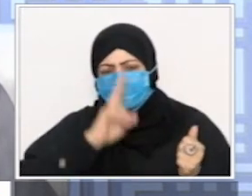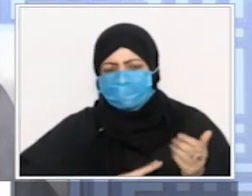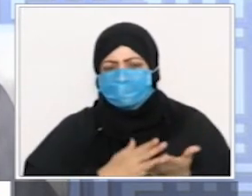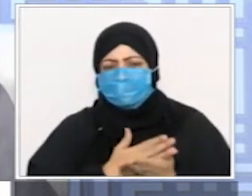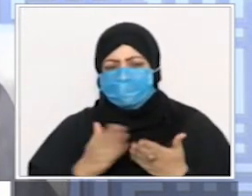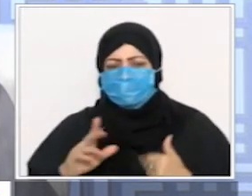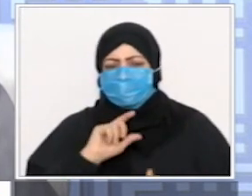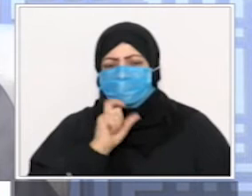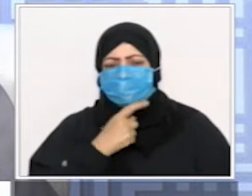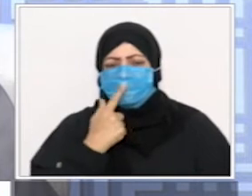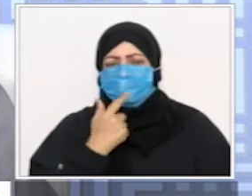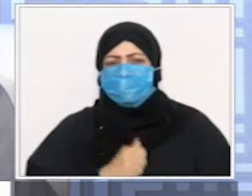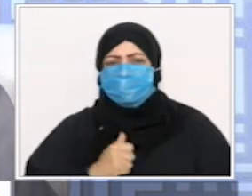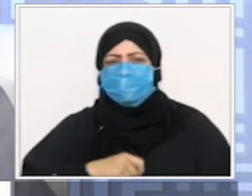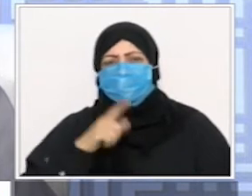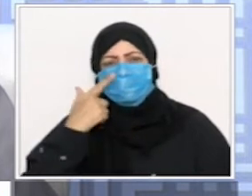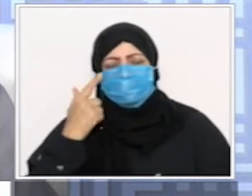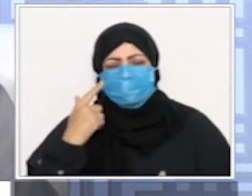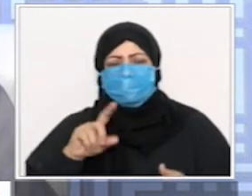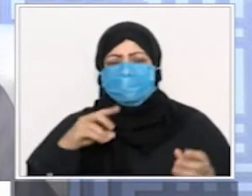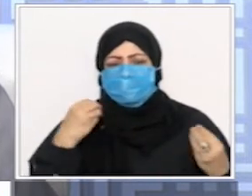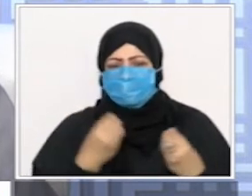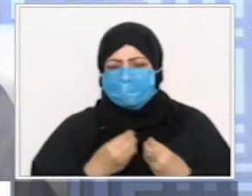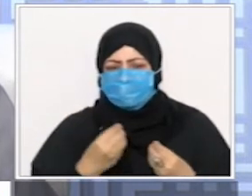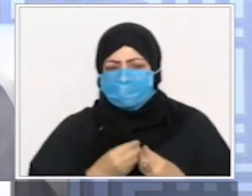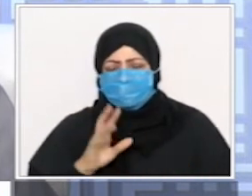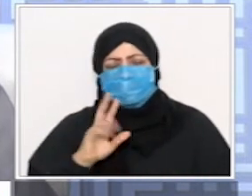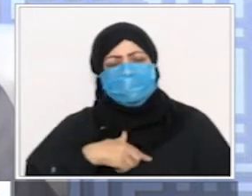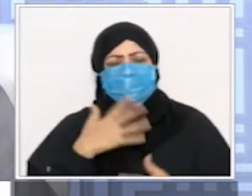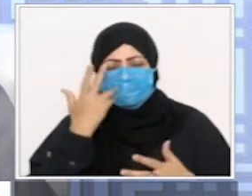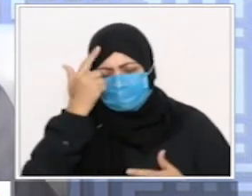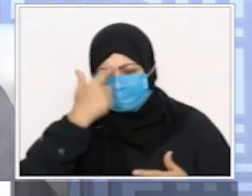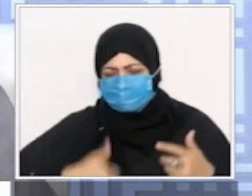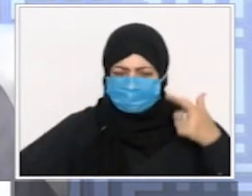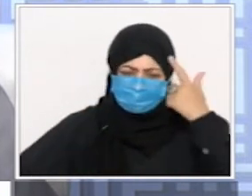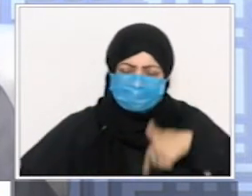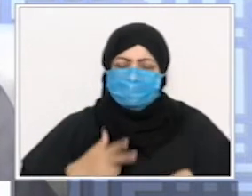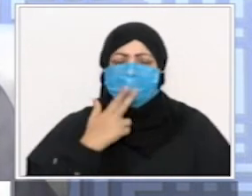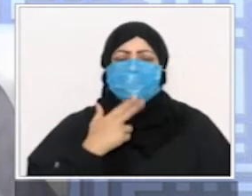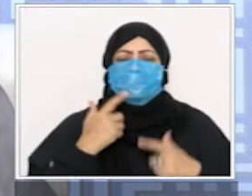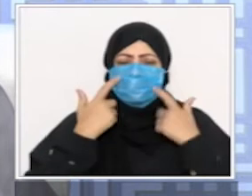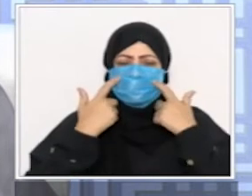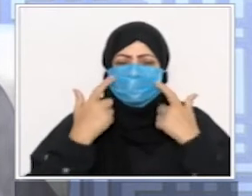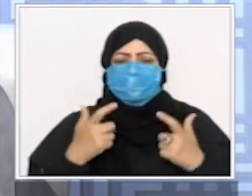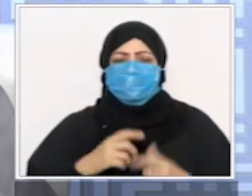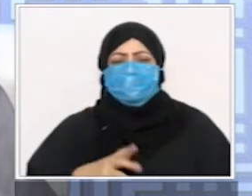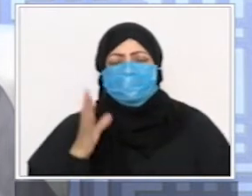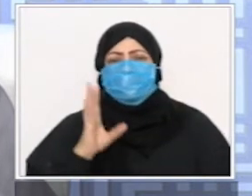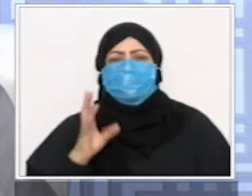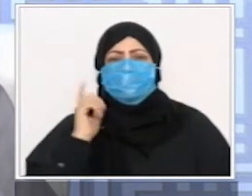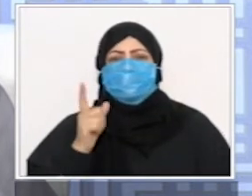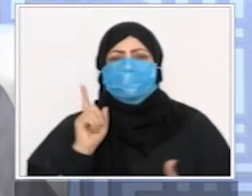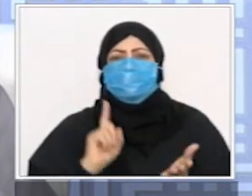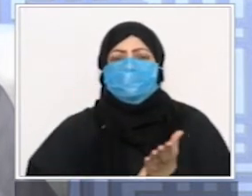ويغتسل ليتهيأ لصلاة الصبح فشرعت لهم أو شرع لهم النبي عليه الصلاة والسلام الأذان الأول